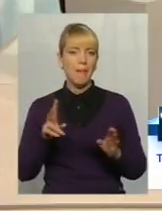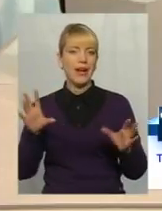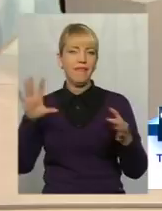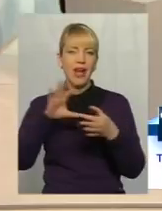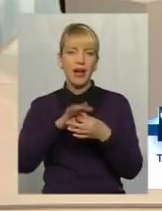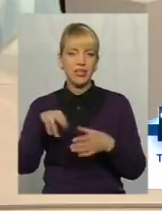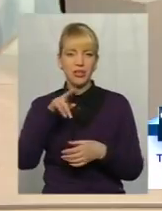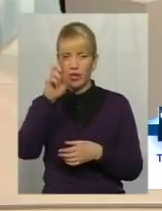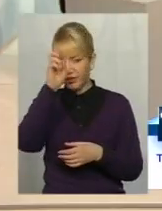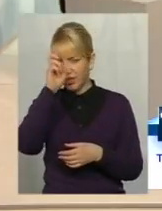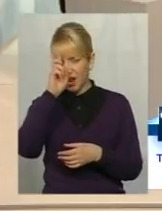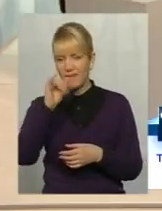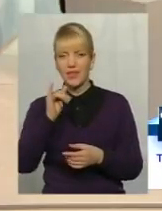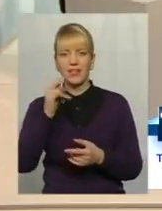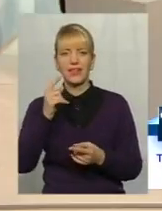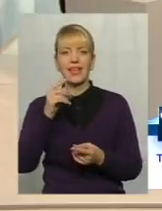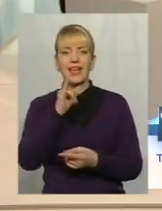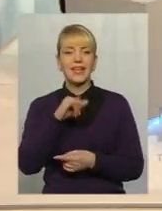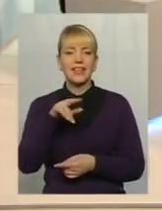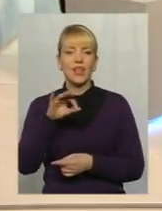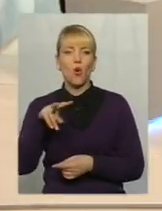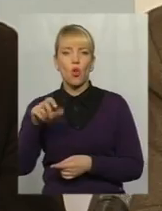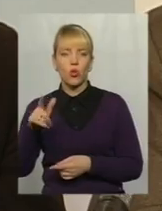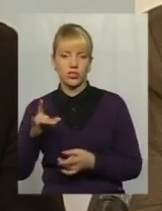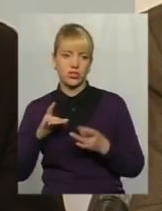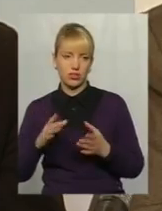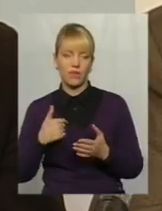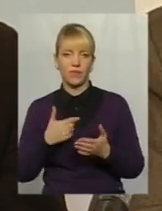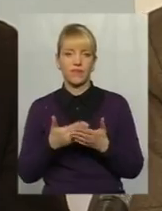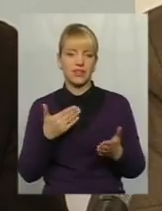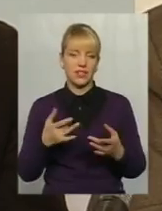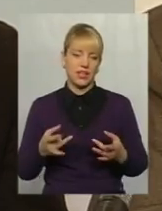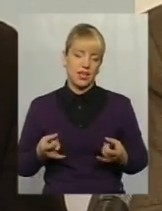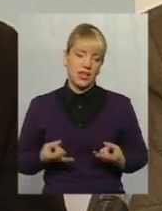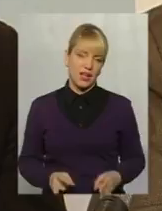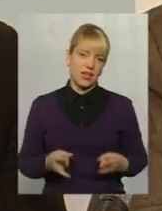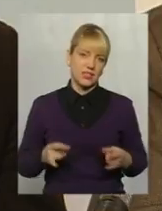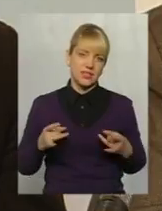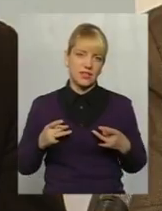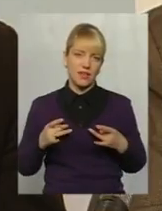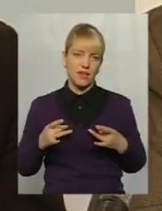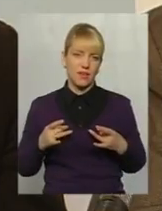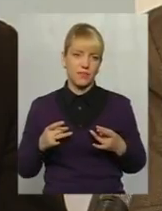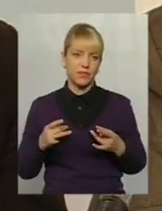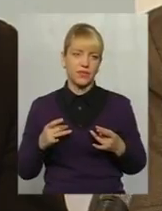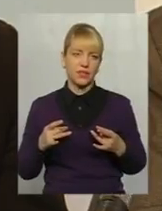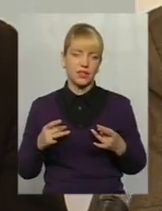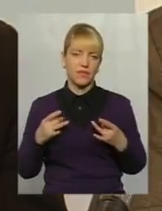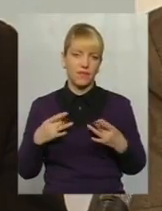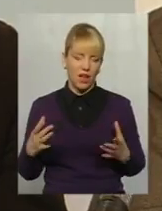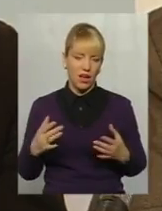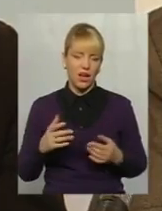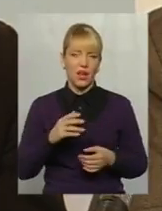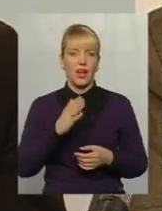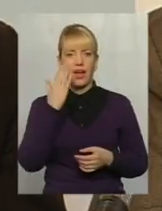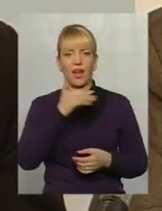державних ідеологічних свят. У нас від Різдва, від Католицького Різдва, чи Різдва за Григоріанським